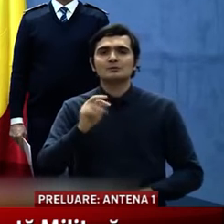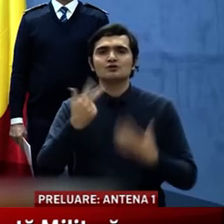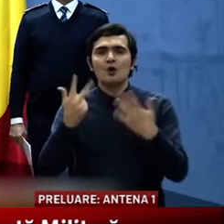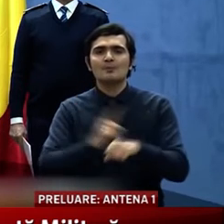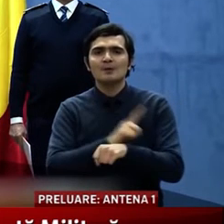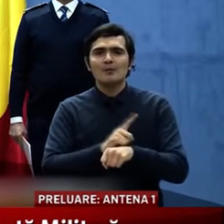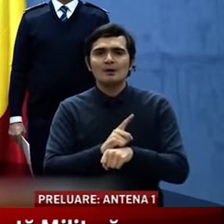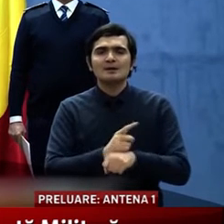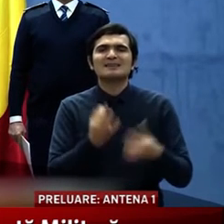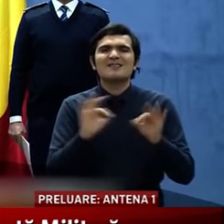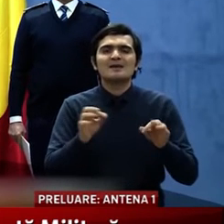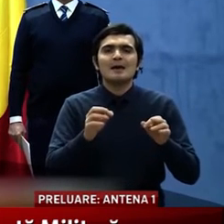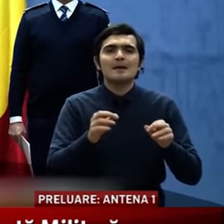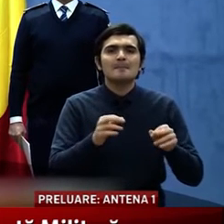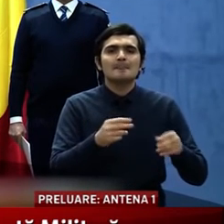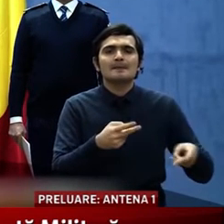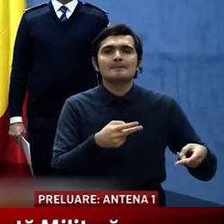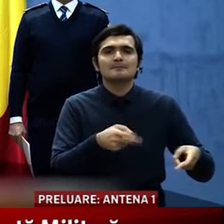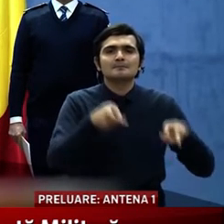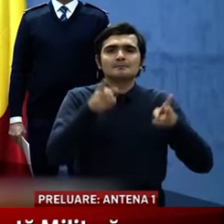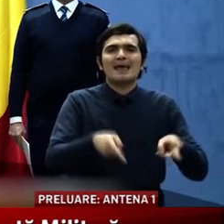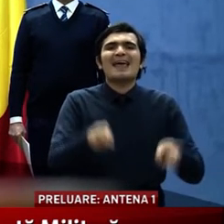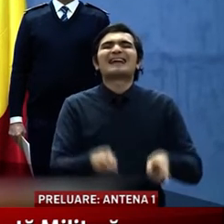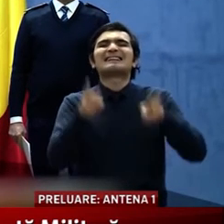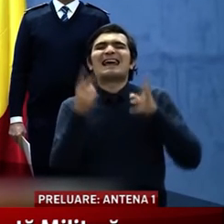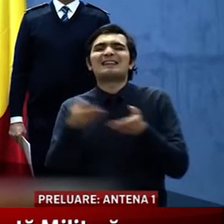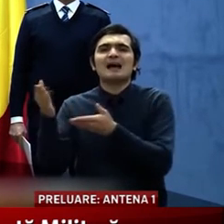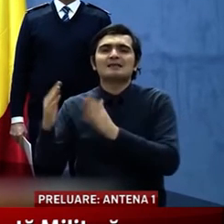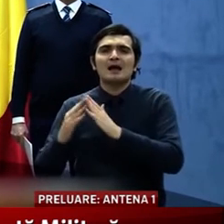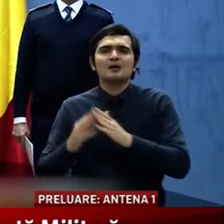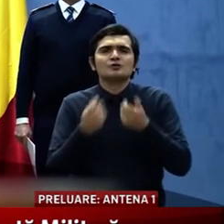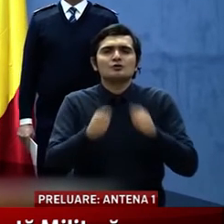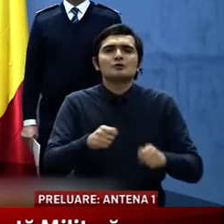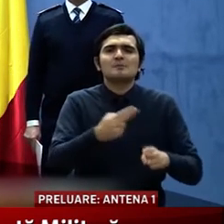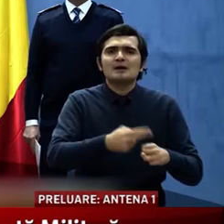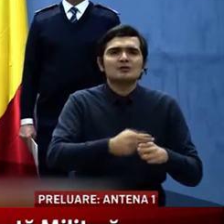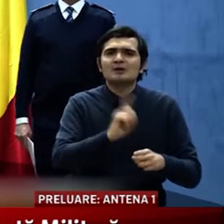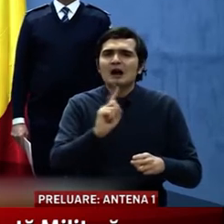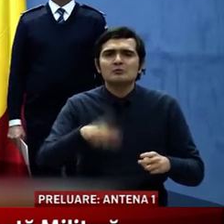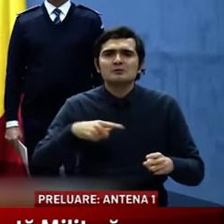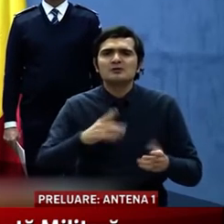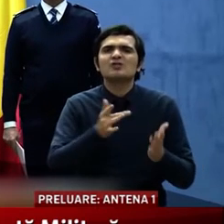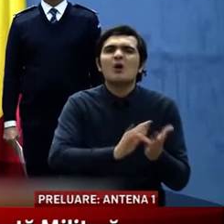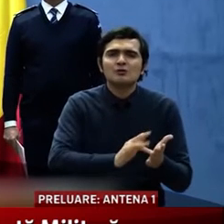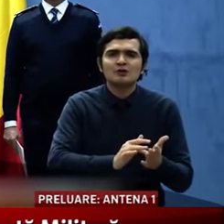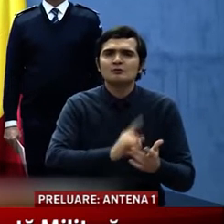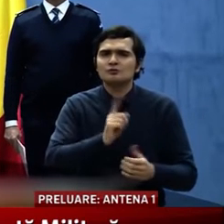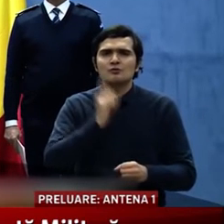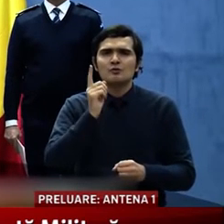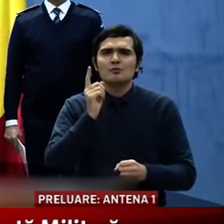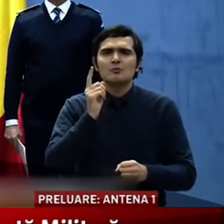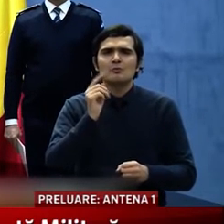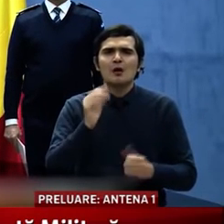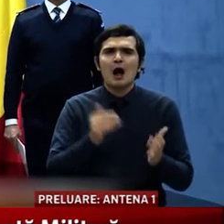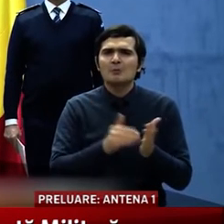fie externate toate persoanele sau toți pacienții să fie externați care nu reprezintă urgențe și care nu necesită obligatoriu